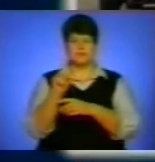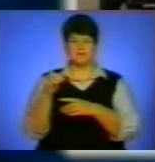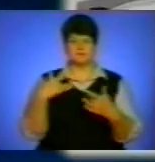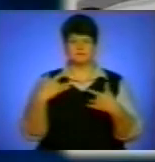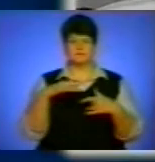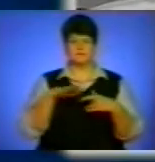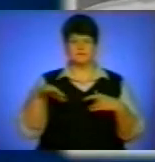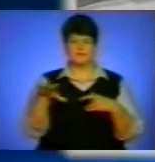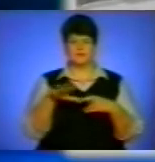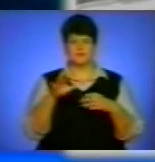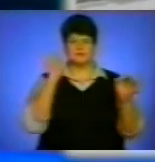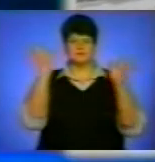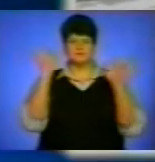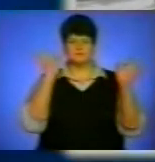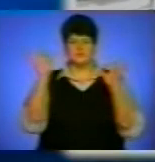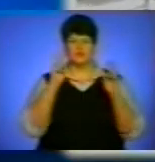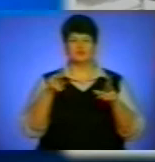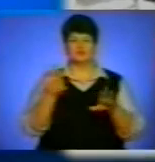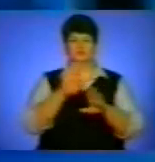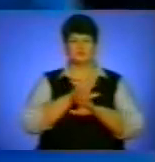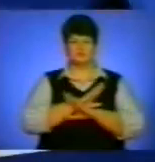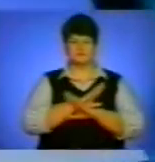'янули тих, хто загинув у дорожніх аваріях.